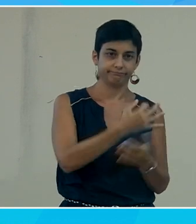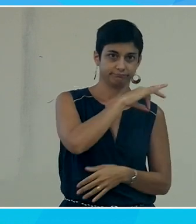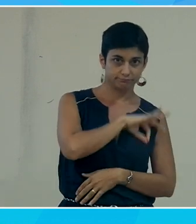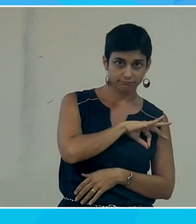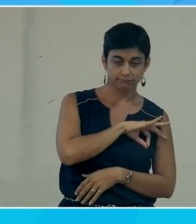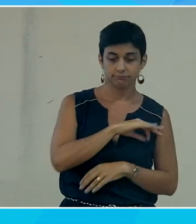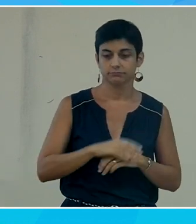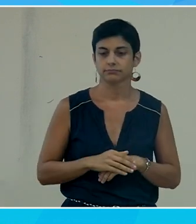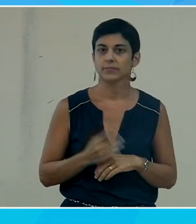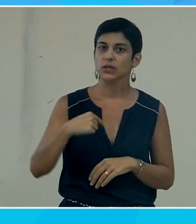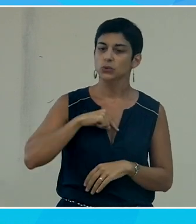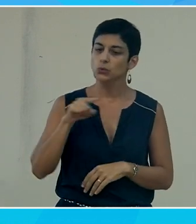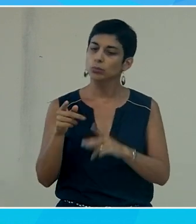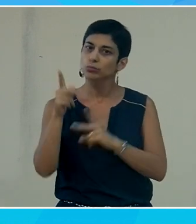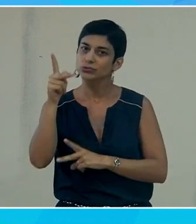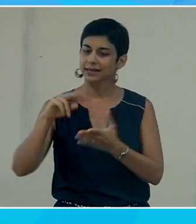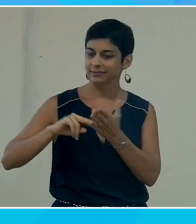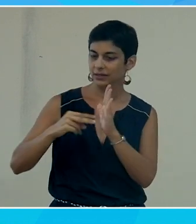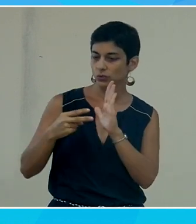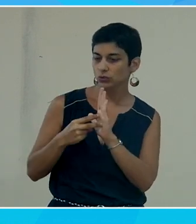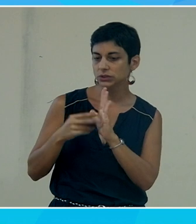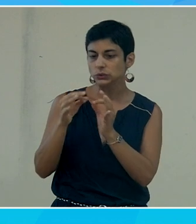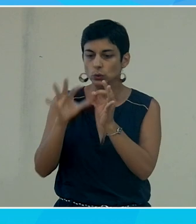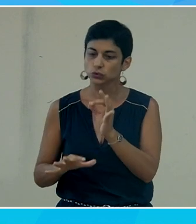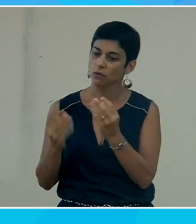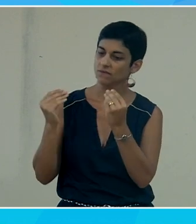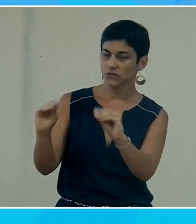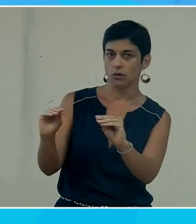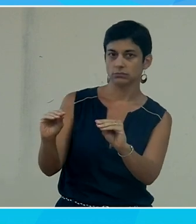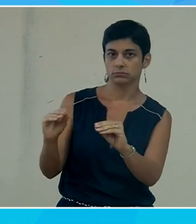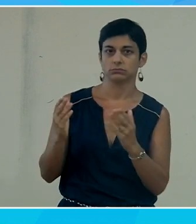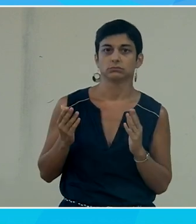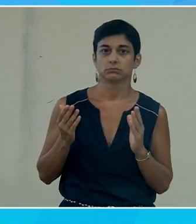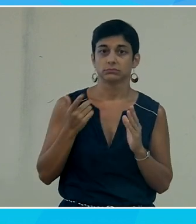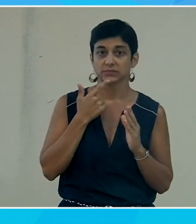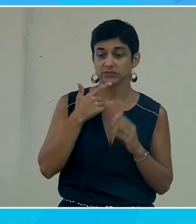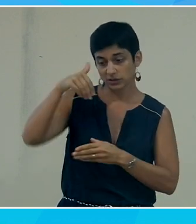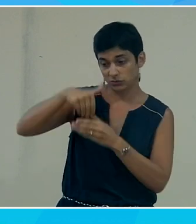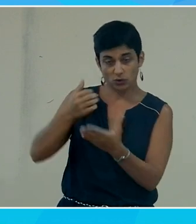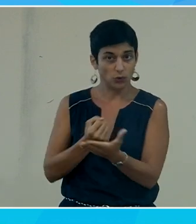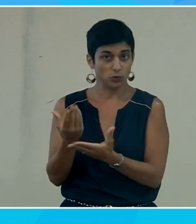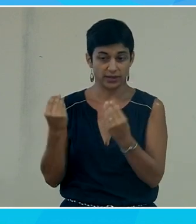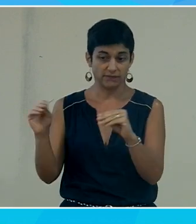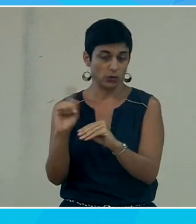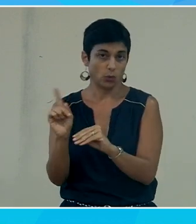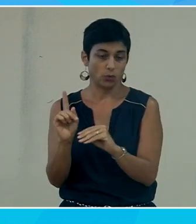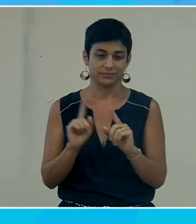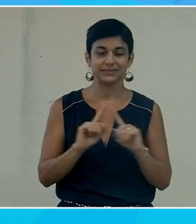là où en fait nous on est plutôt fournisseurs de technologies et de solutions on ne vend pas de données on ne vend pas de solutions qui utilisent de la donnée on va